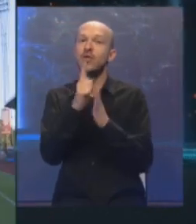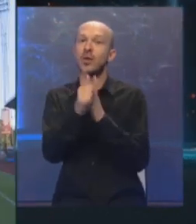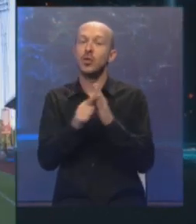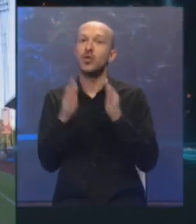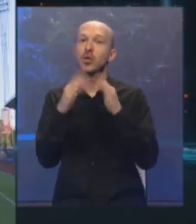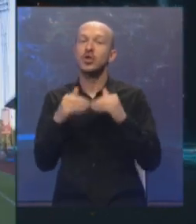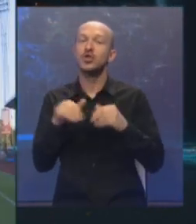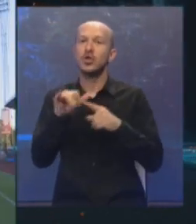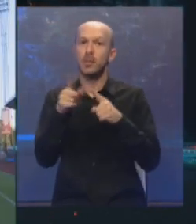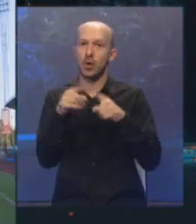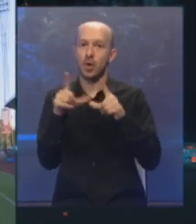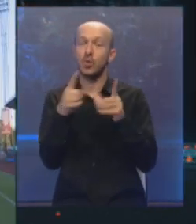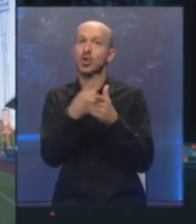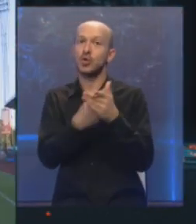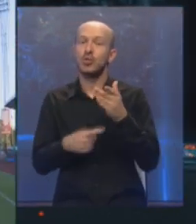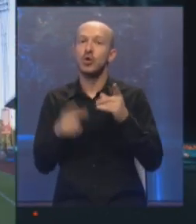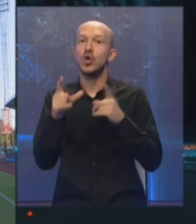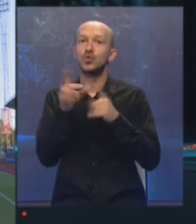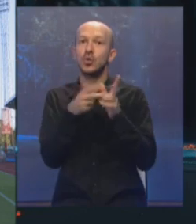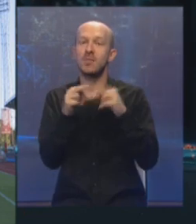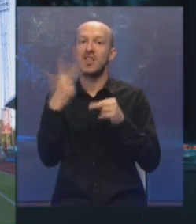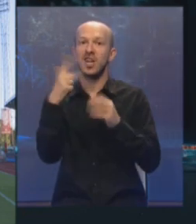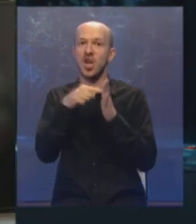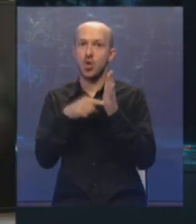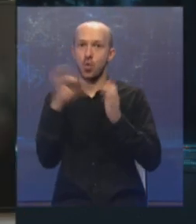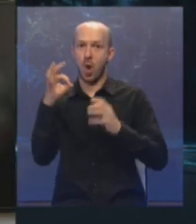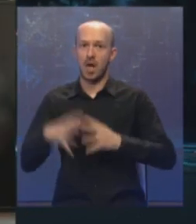su u domaćem šampionatu izgubili od šturma 3-0.